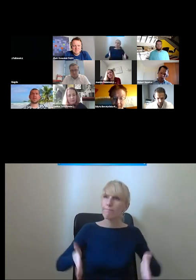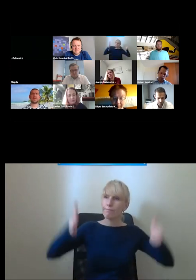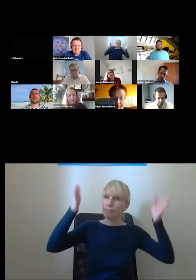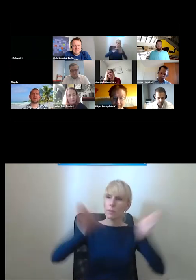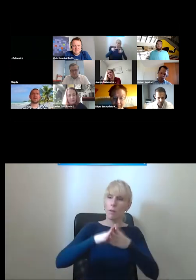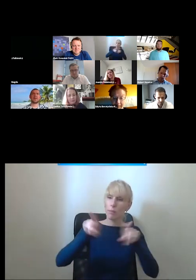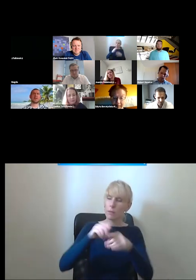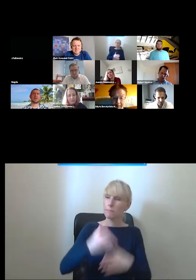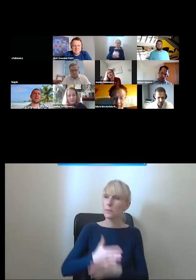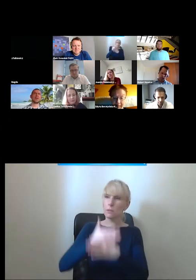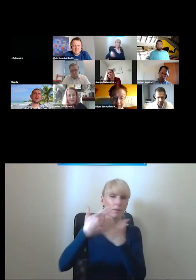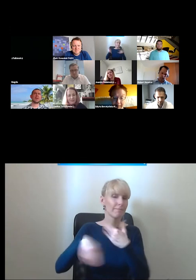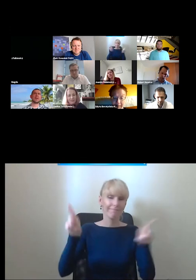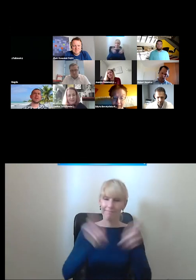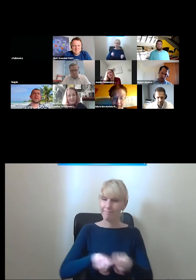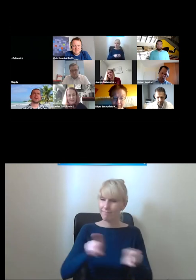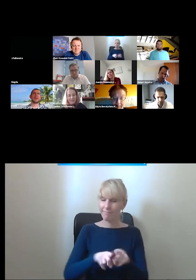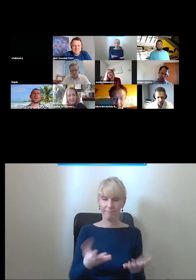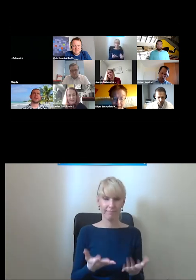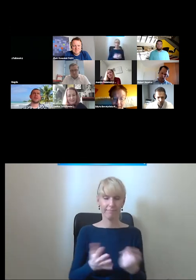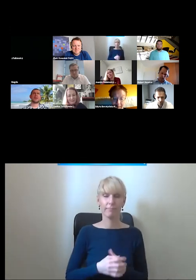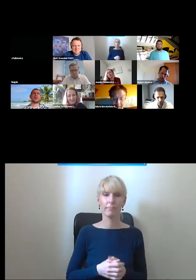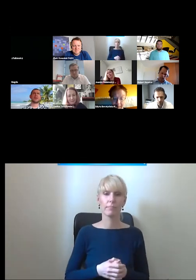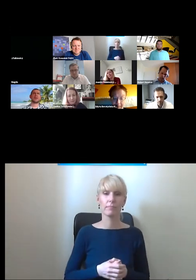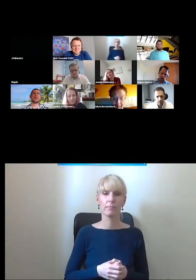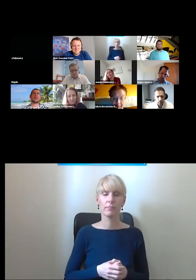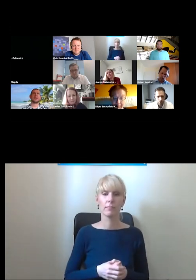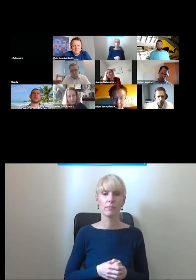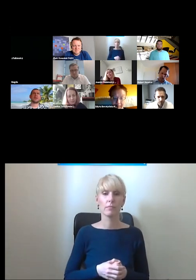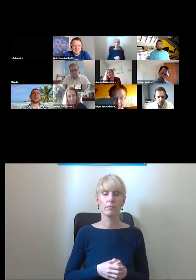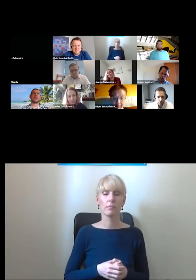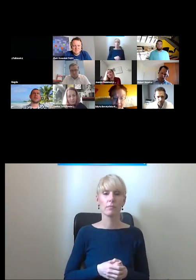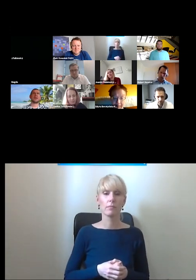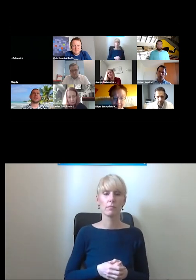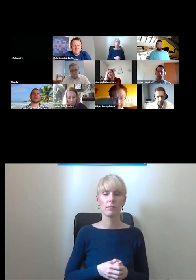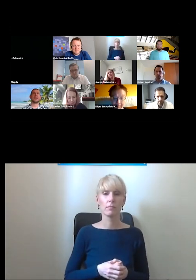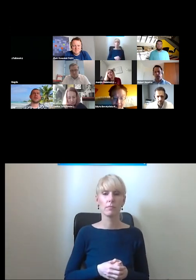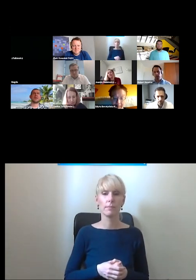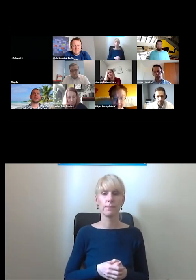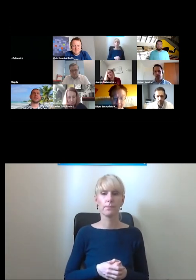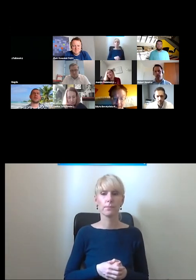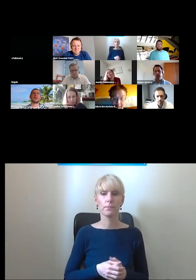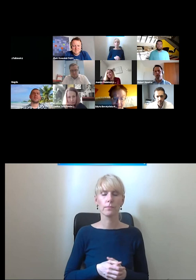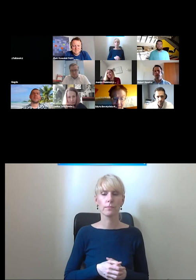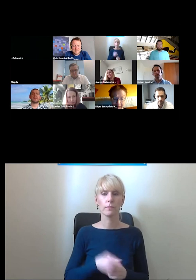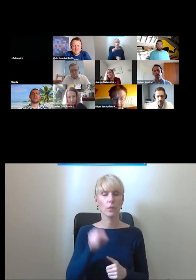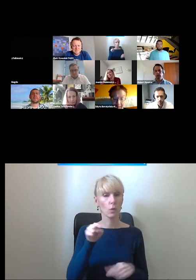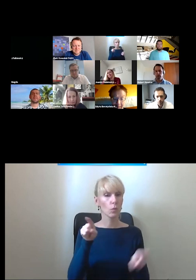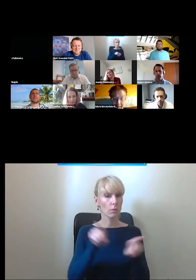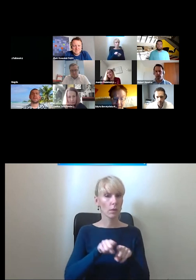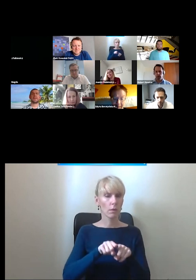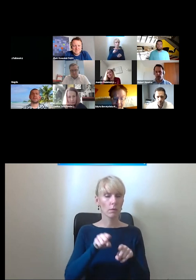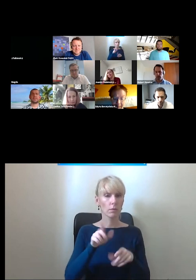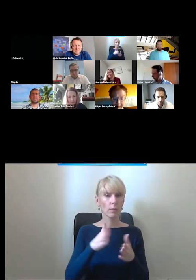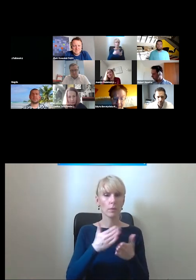też mamy jakby jakby też to tworzymy oraz to żeby tak jak tutaj Pan wspomniał z wadą